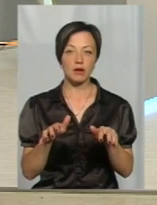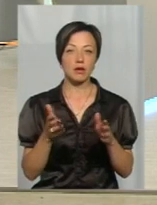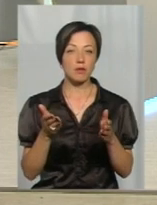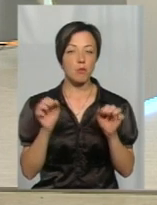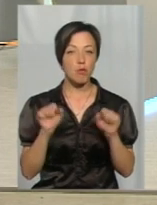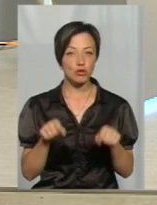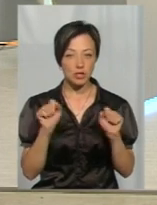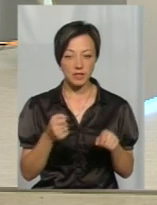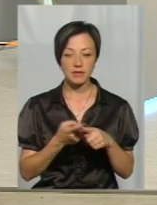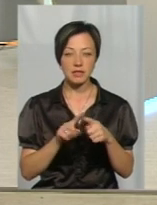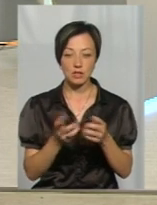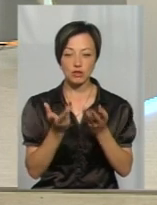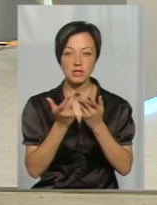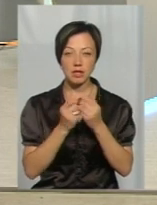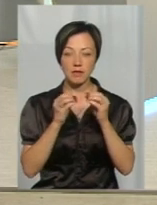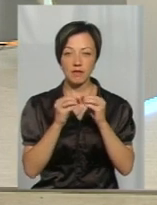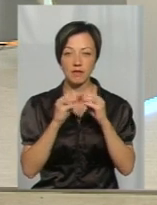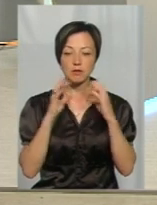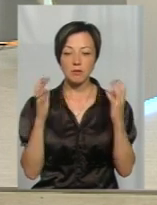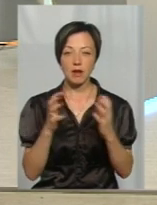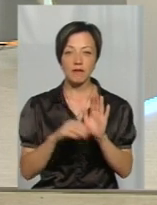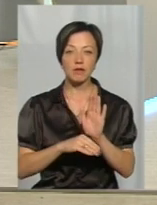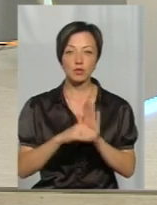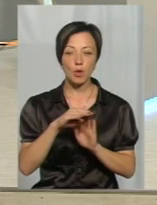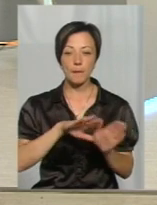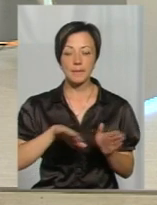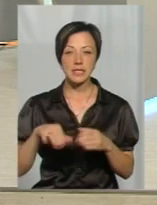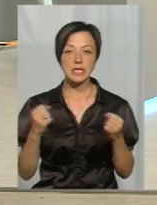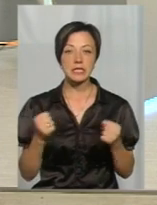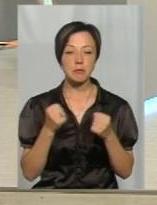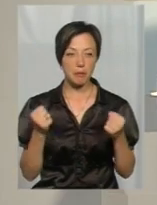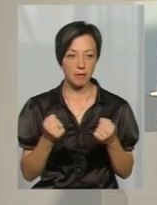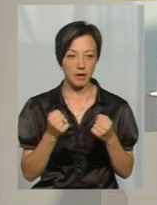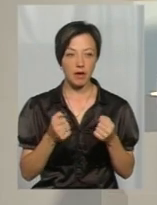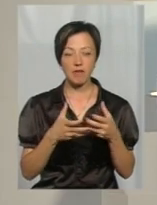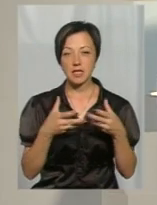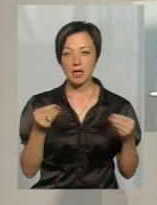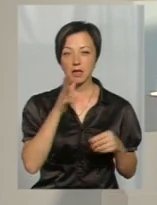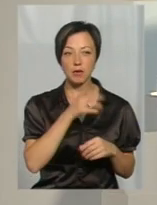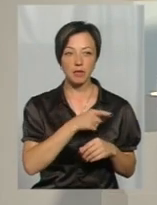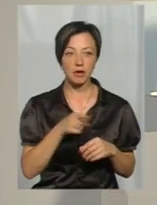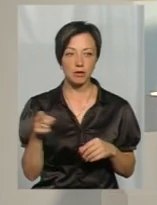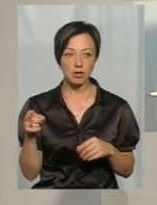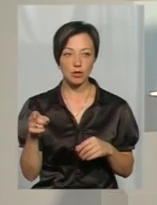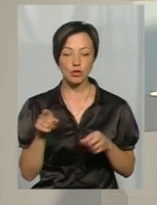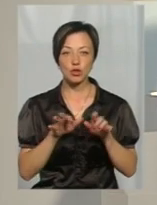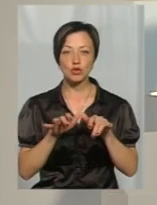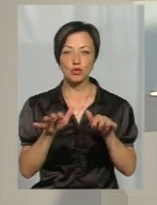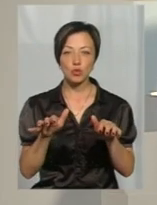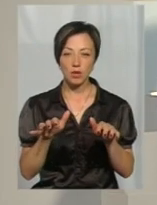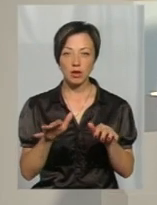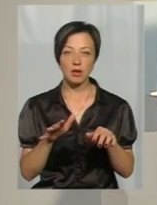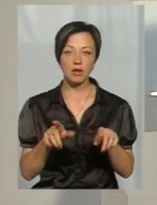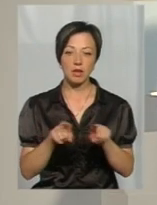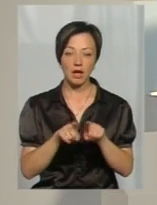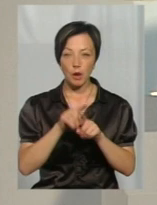можливо, ця чисельність збереглася високою після зими. У весняний період жук ввів